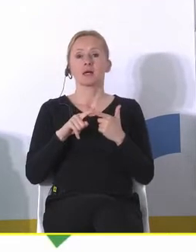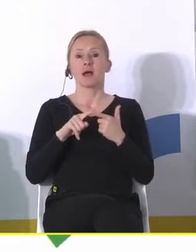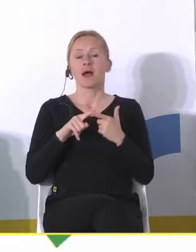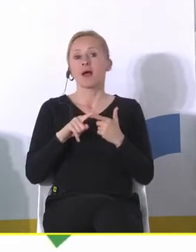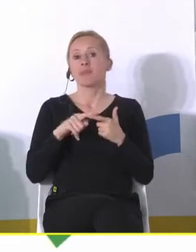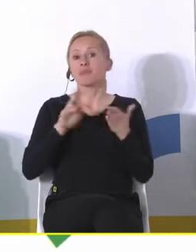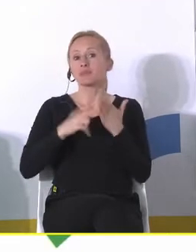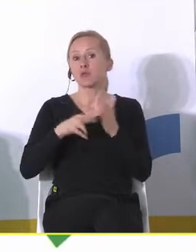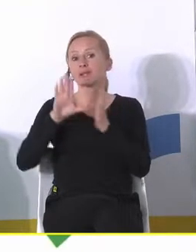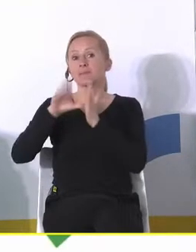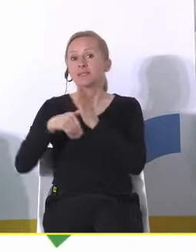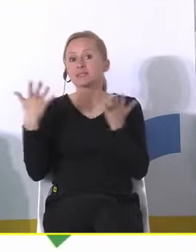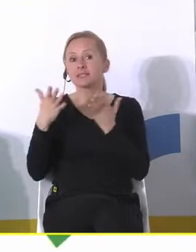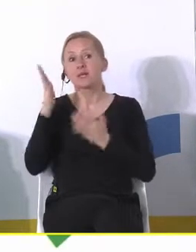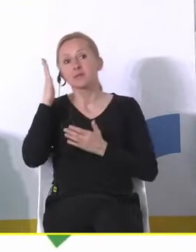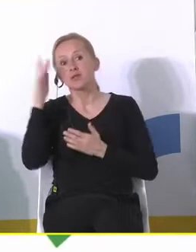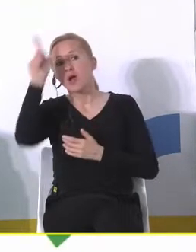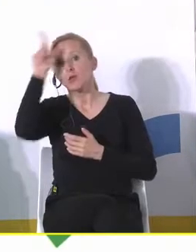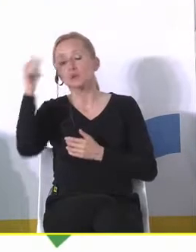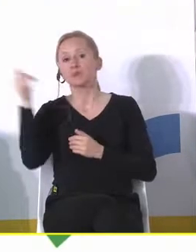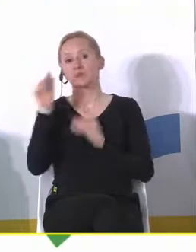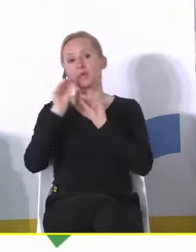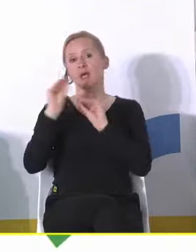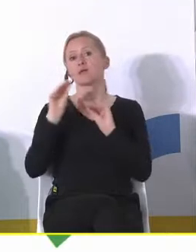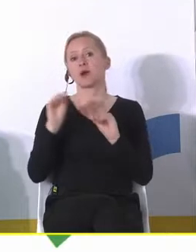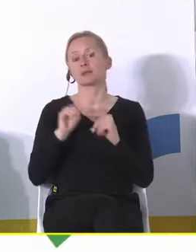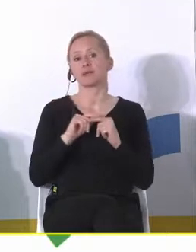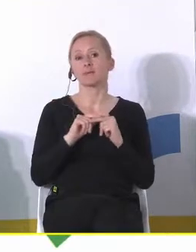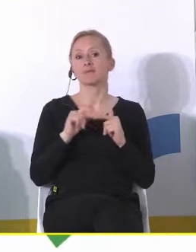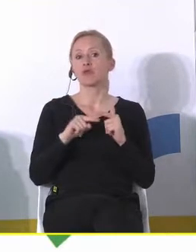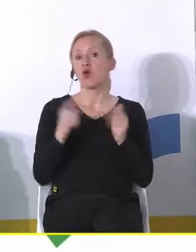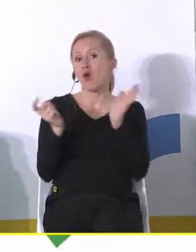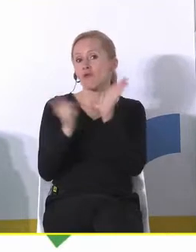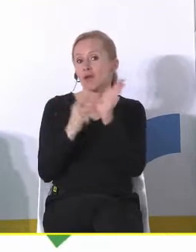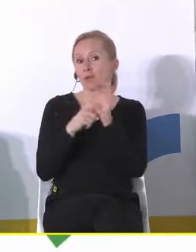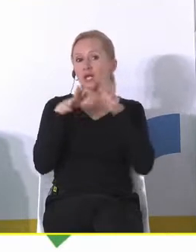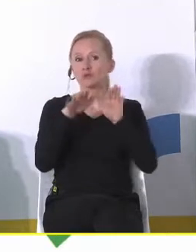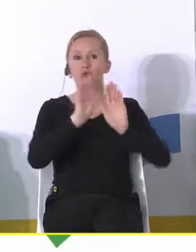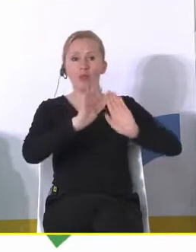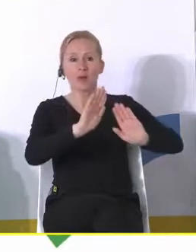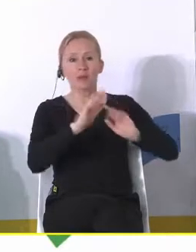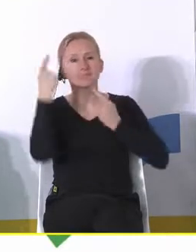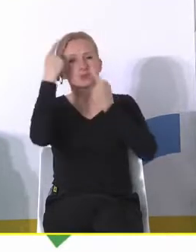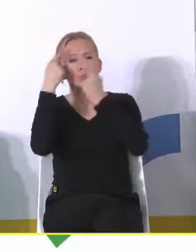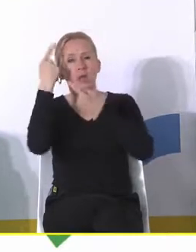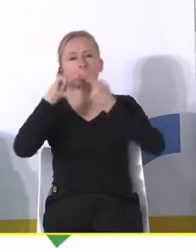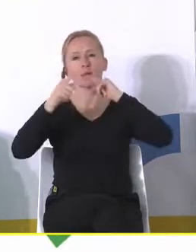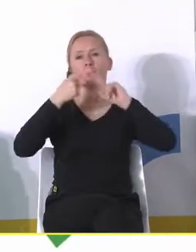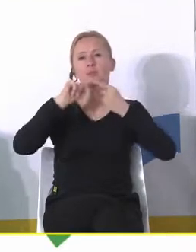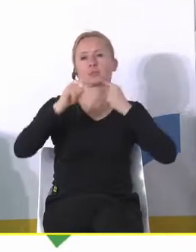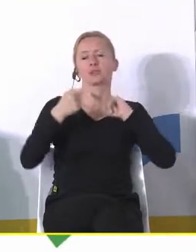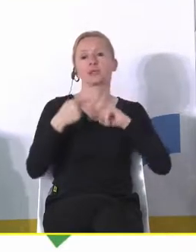miejscach zamieszkania. To oczywiście wymaga dużej dbałości, przemyślanej polityki,